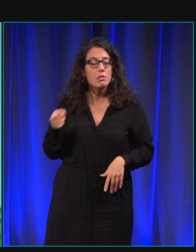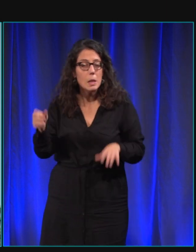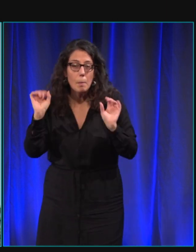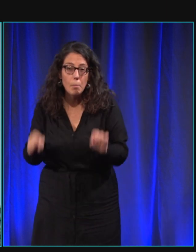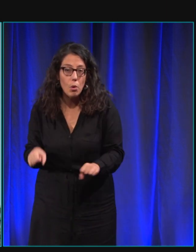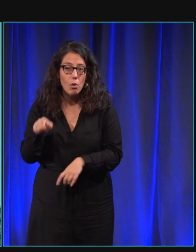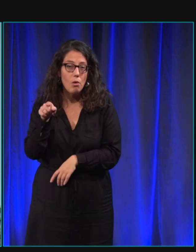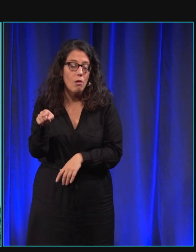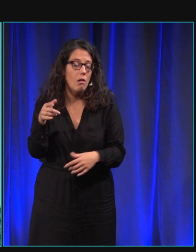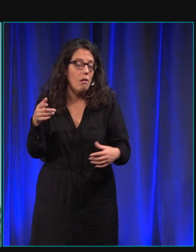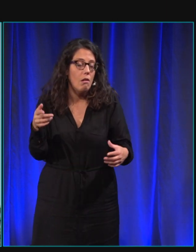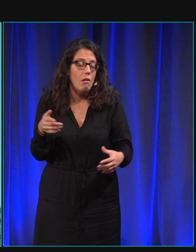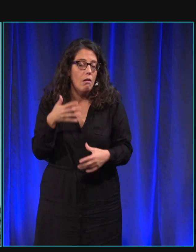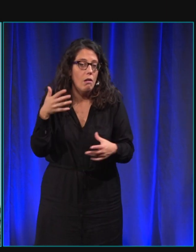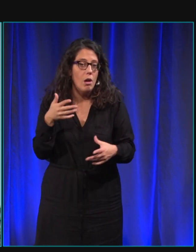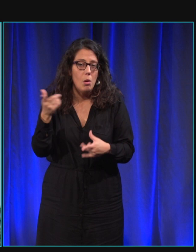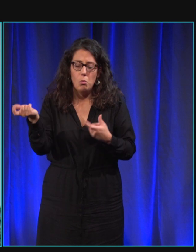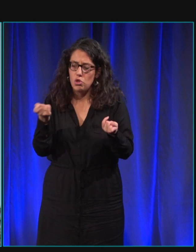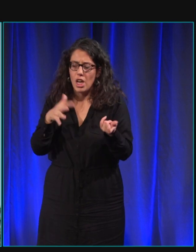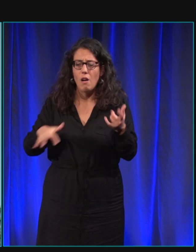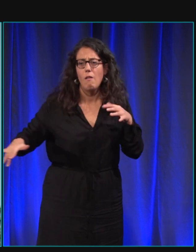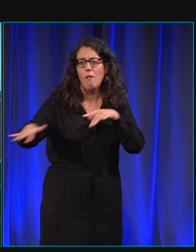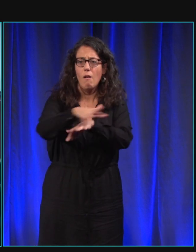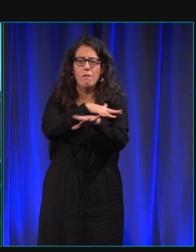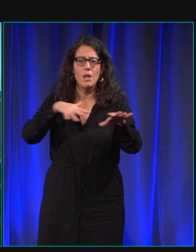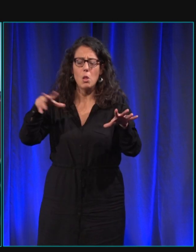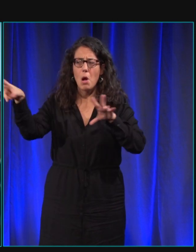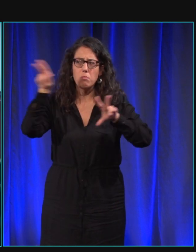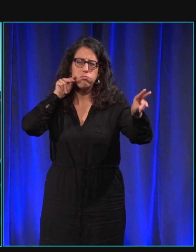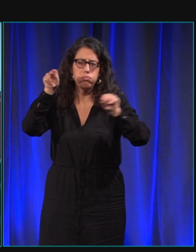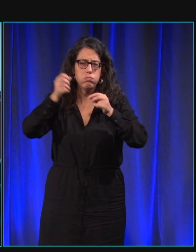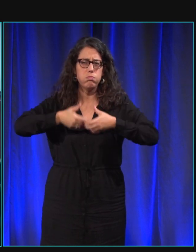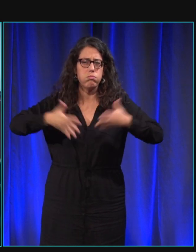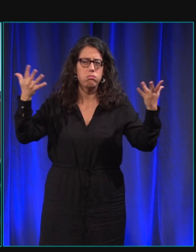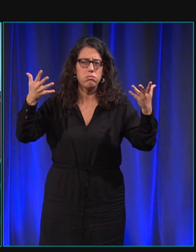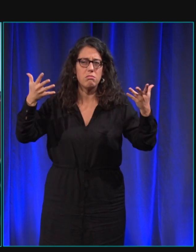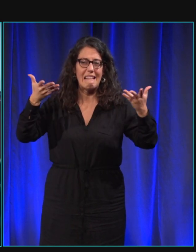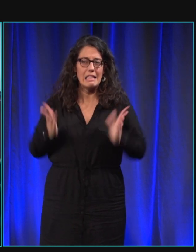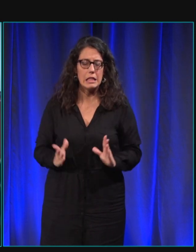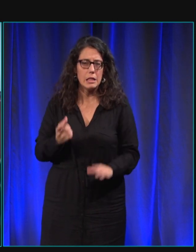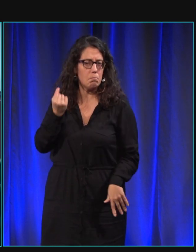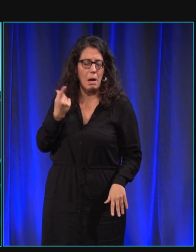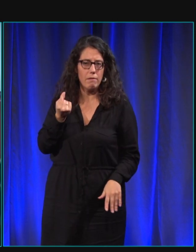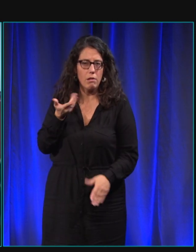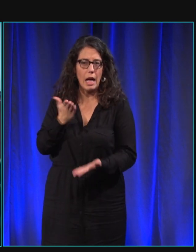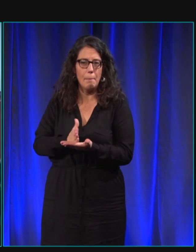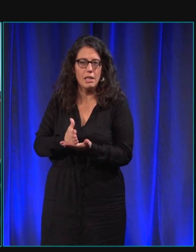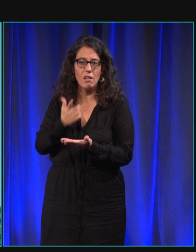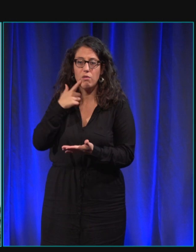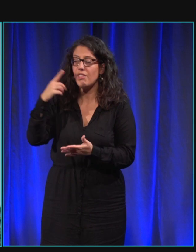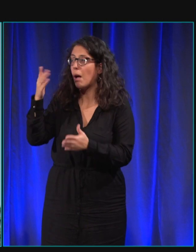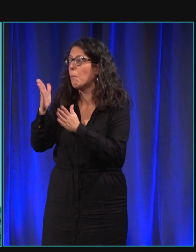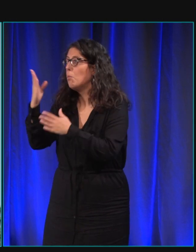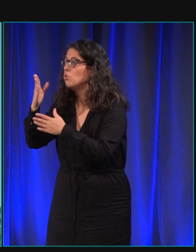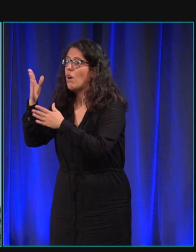gérer de gérer un environnement sonore dense et de prendre une décision très rapidement puisque s'il y a l